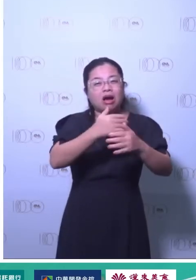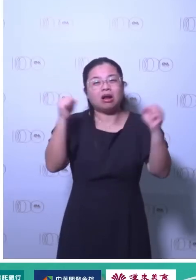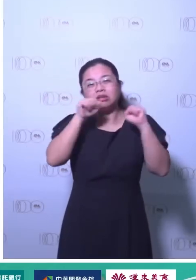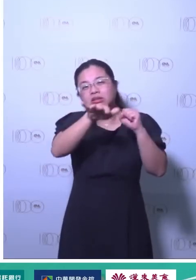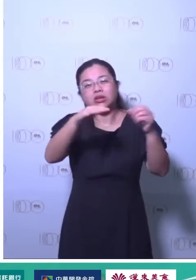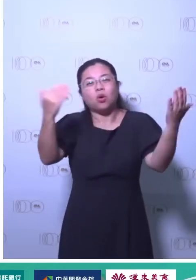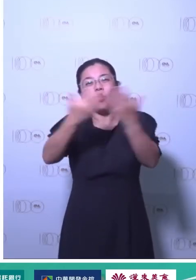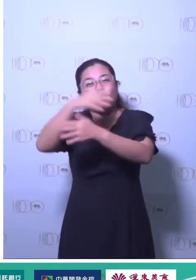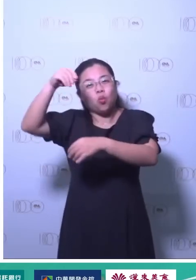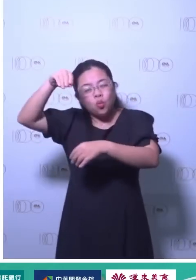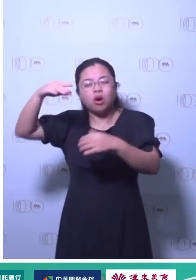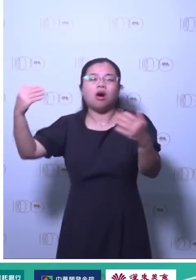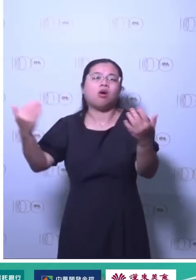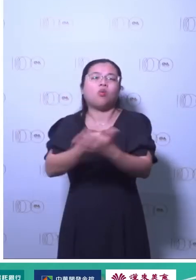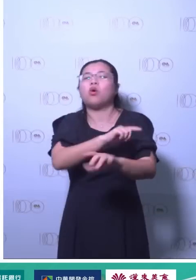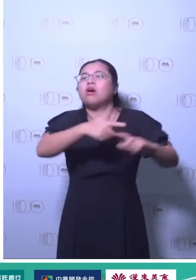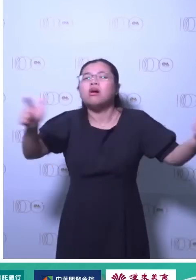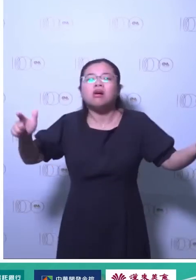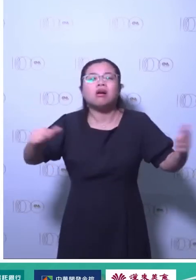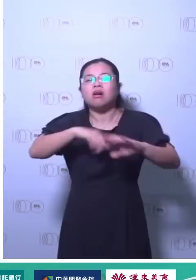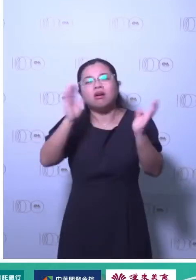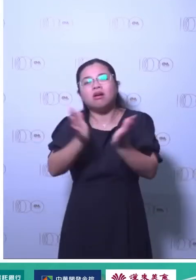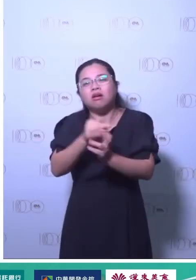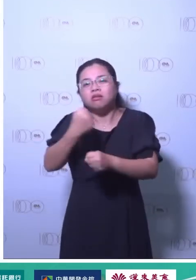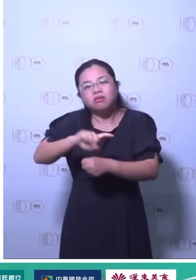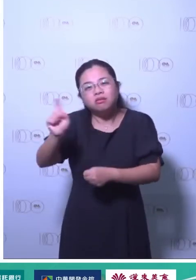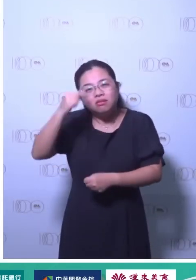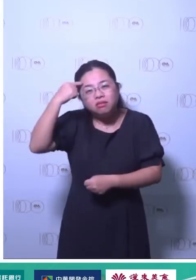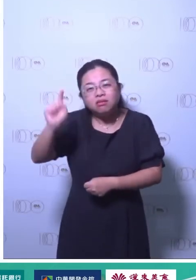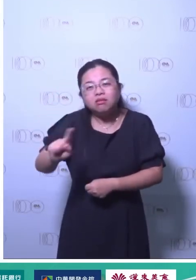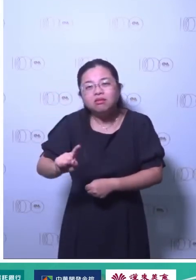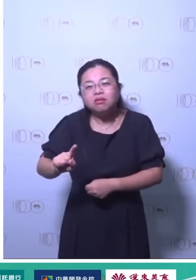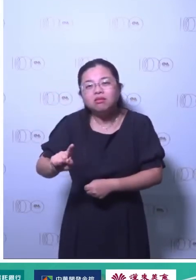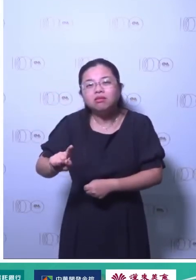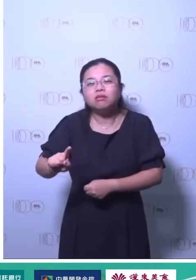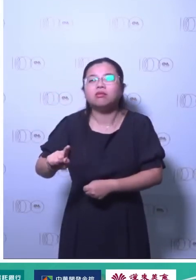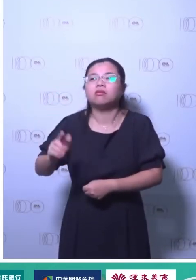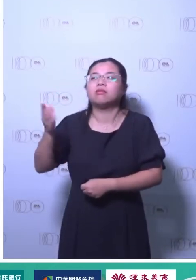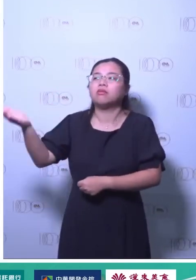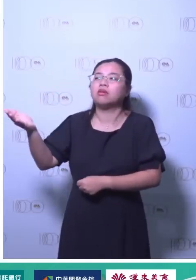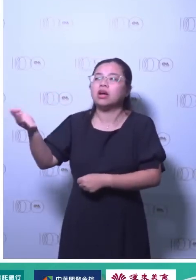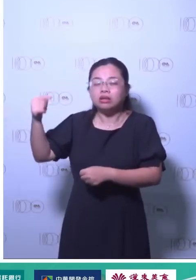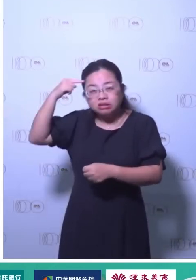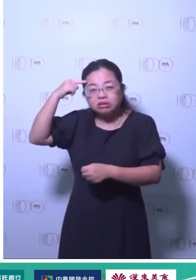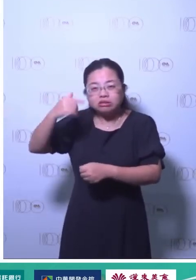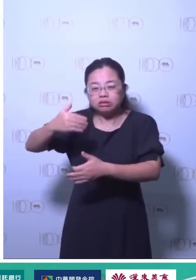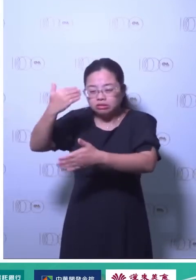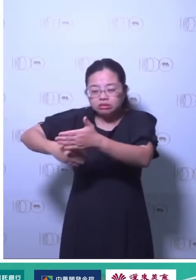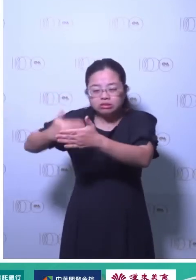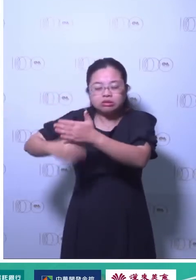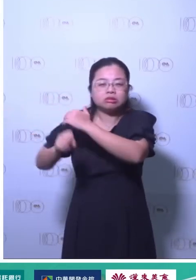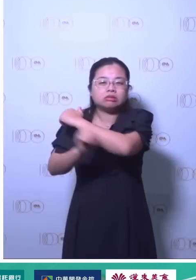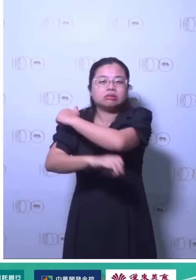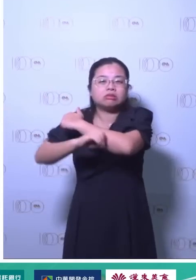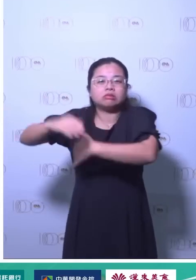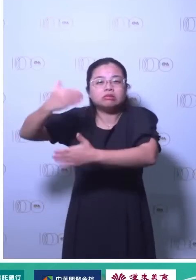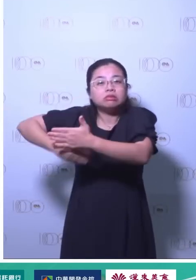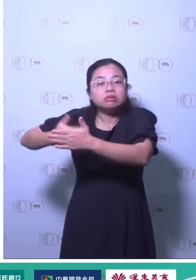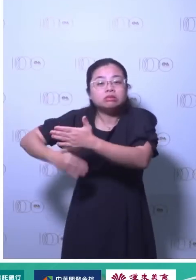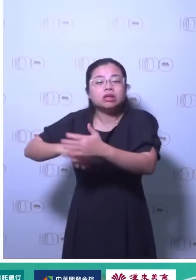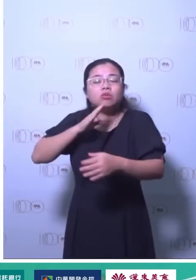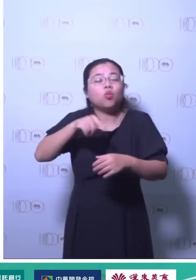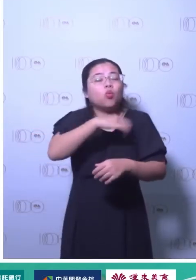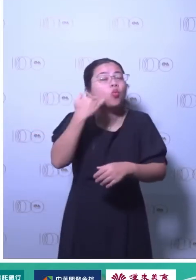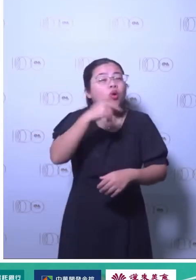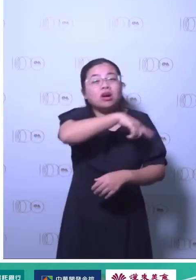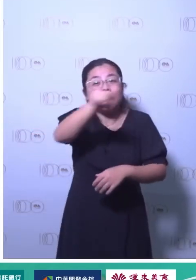烦你了解概念之你要知道怎么做不要太早去承诺因为很难做为什么你今天想象得到什么换灯管换冷气换灯